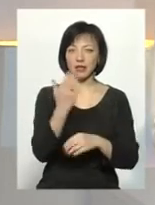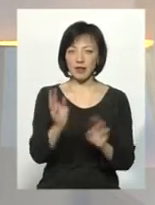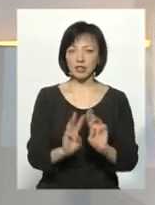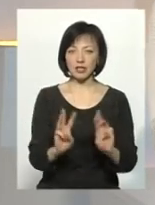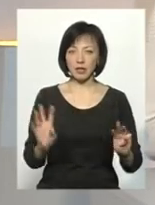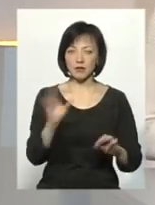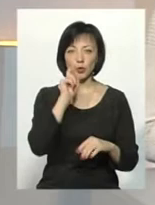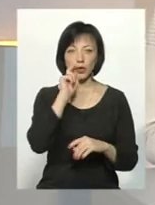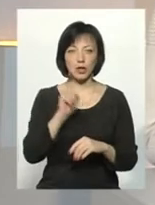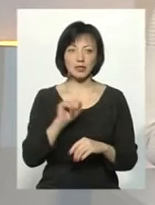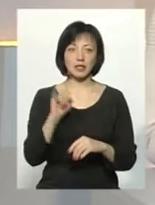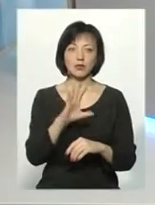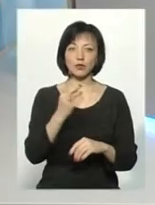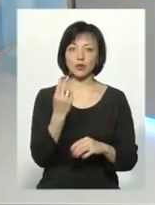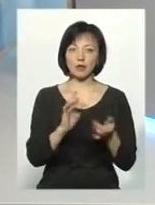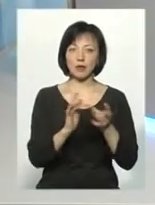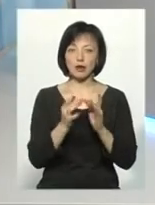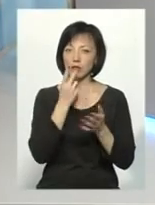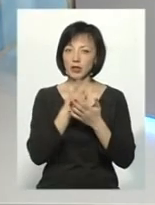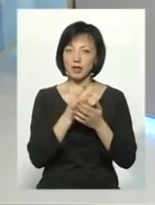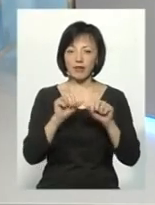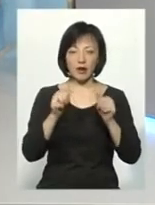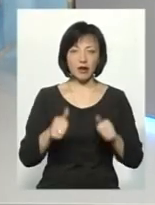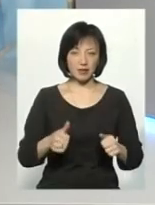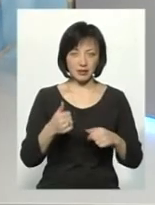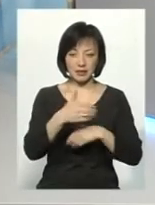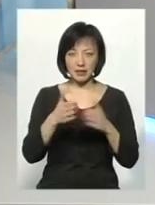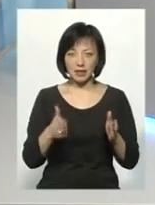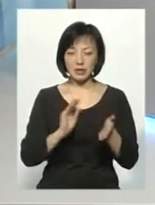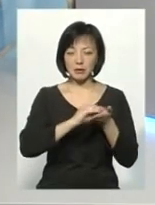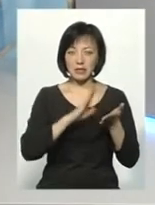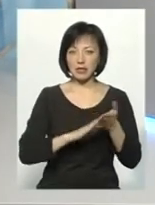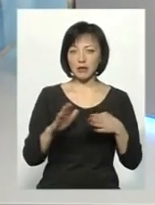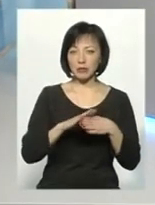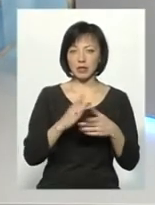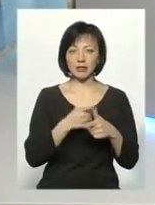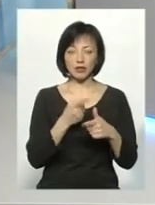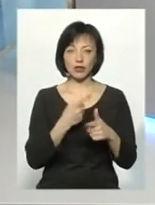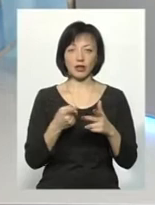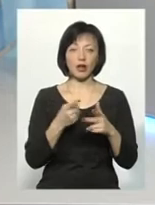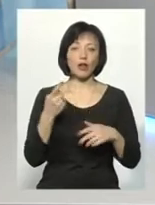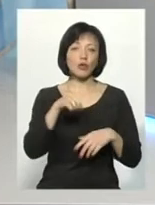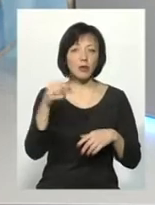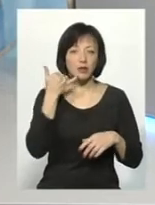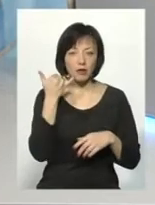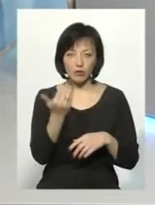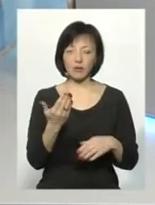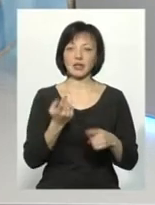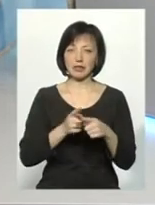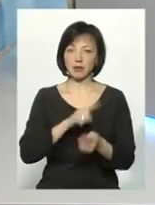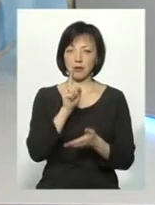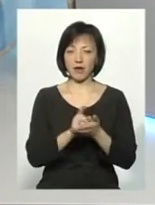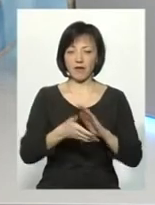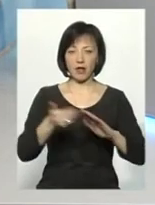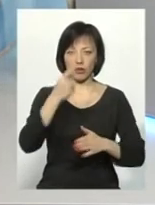всеукраїнський, і в соцмережі, і подивитися, як виглядають ці скриньки, записати, мабуть, прізвище, номер телефону ваш, і це, мабуть, і має